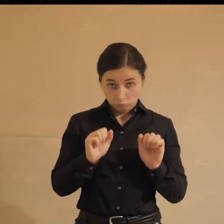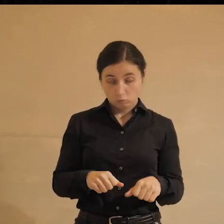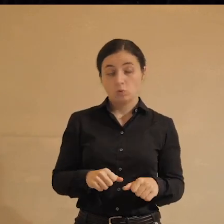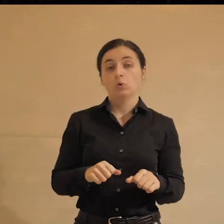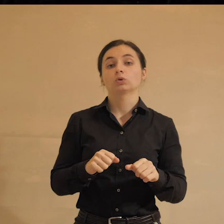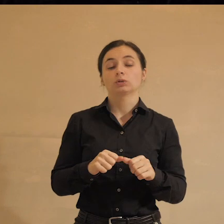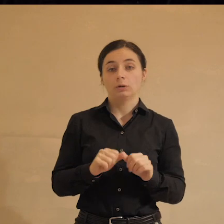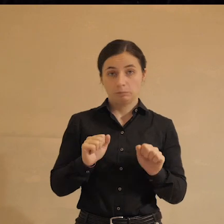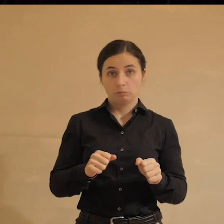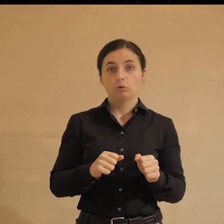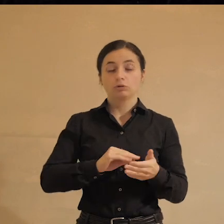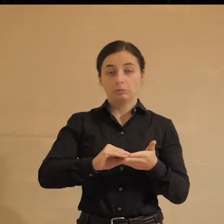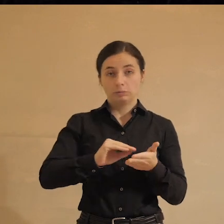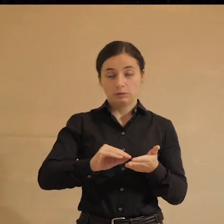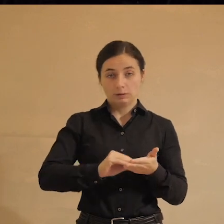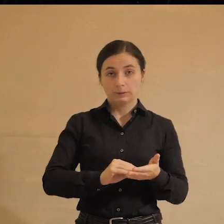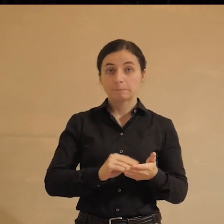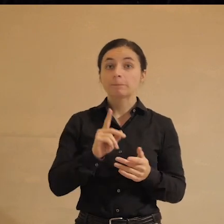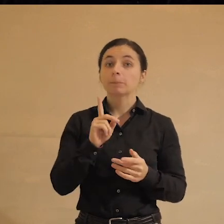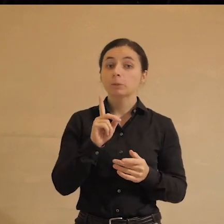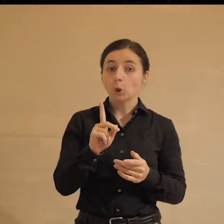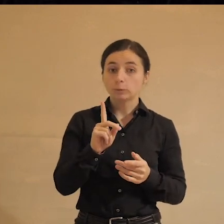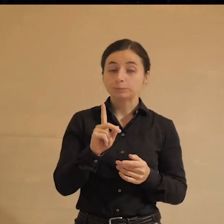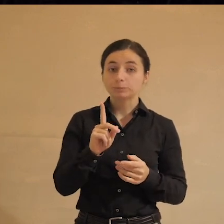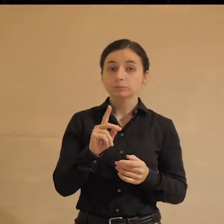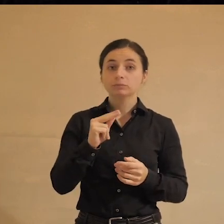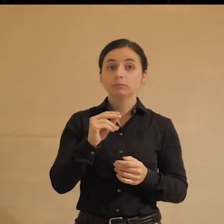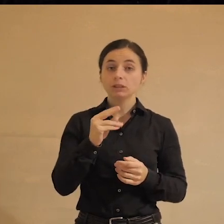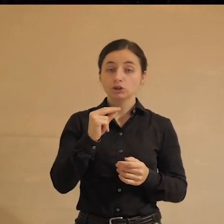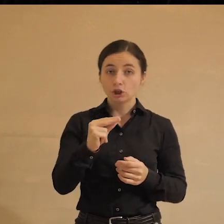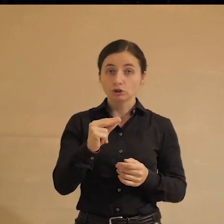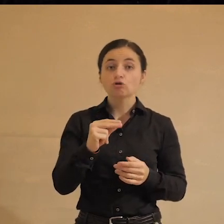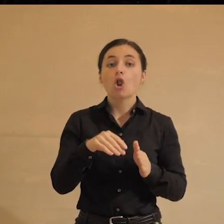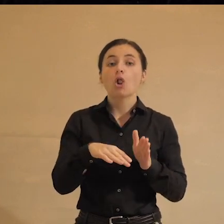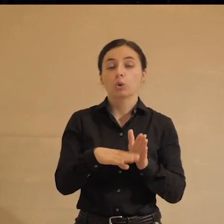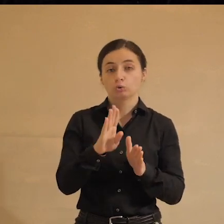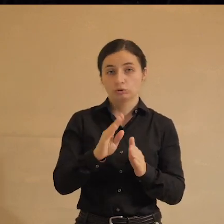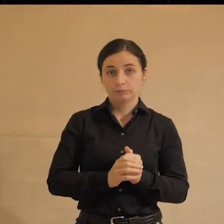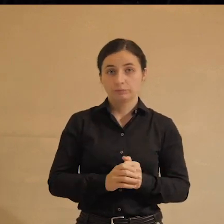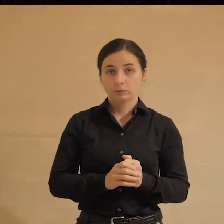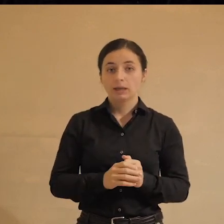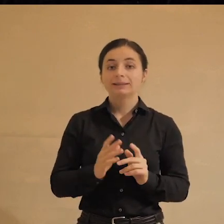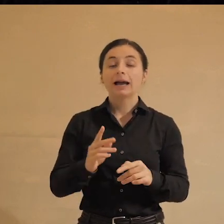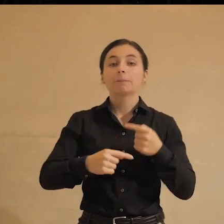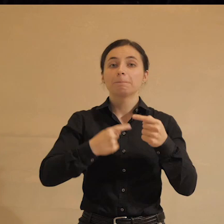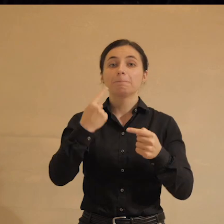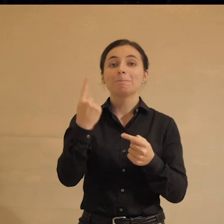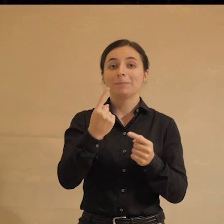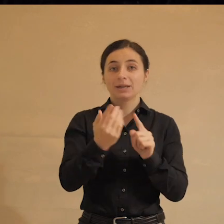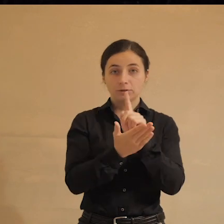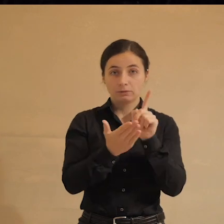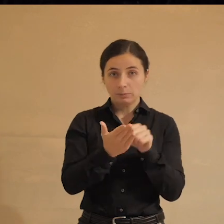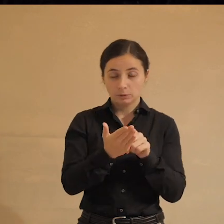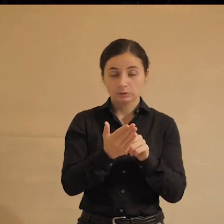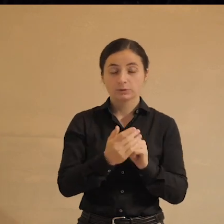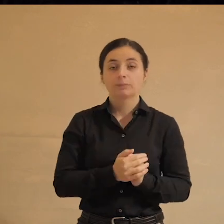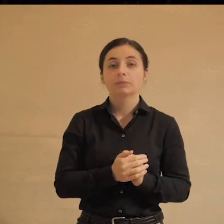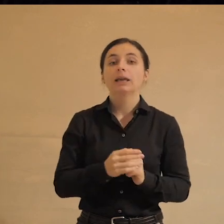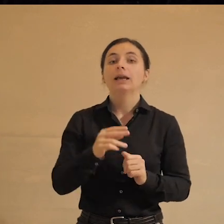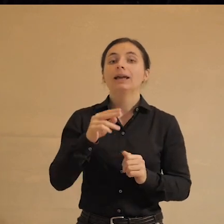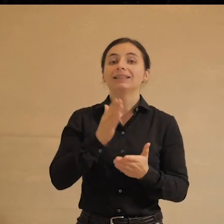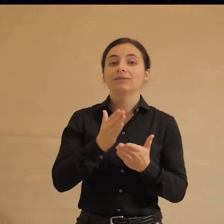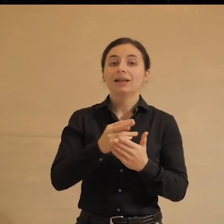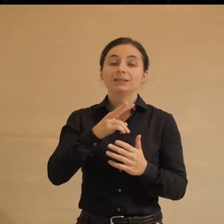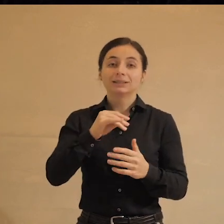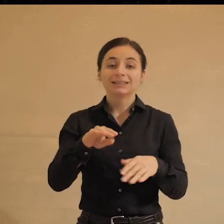завести. Но change лучше. Значит, к первому вашему вопросу, переходя в связи со вторым, являются